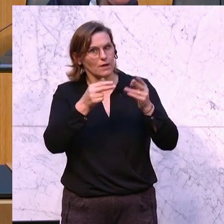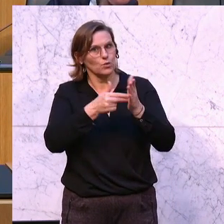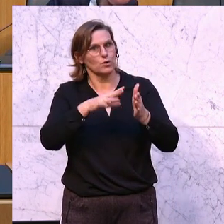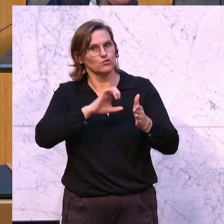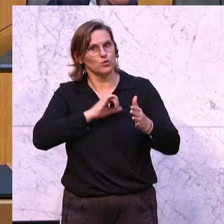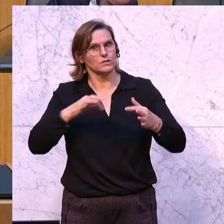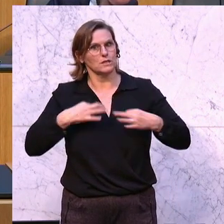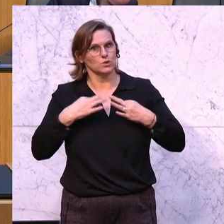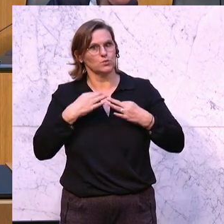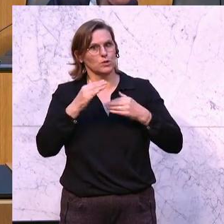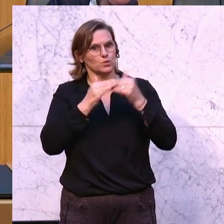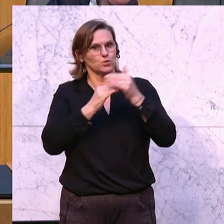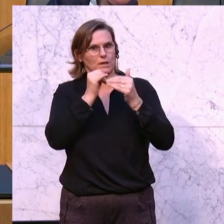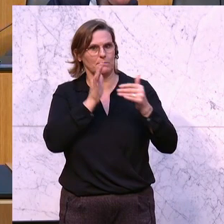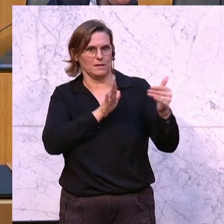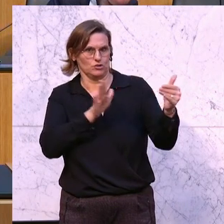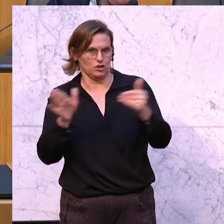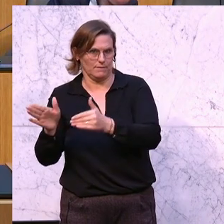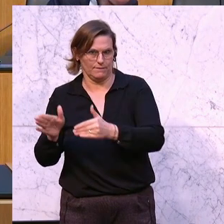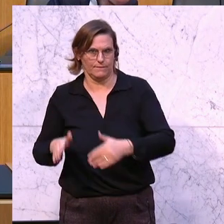Gesundheitssystem nicht den Bach runtergehen zu lassen. Vielen Dank.